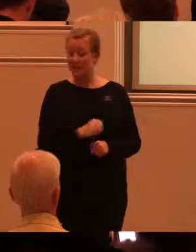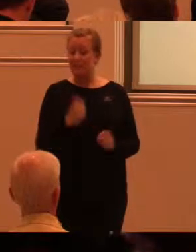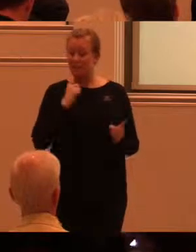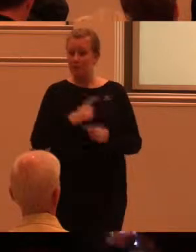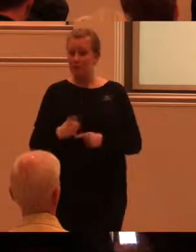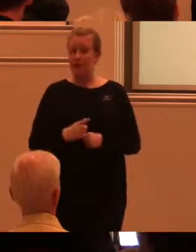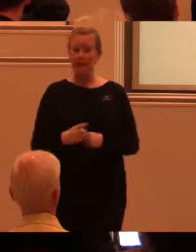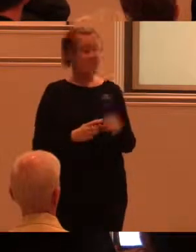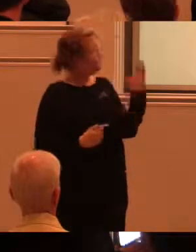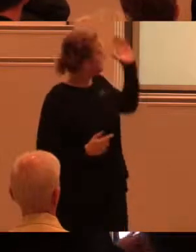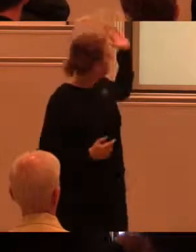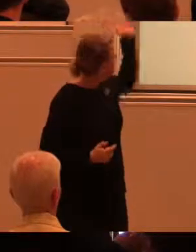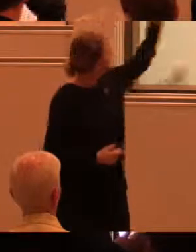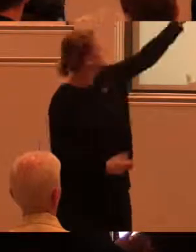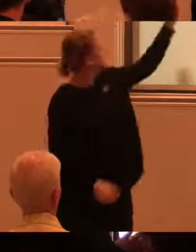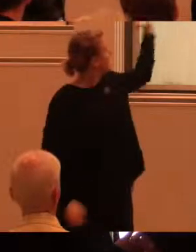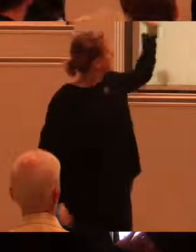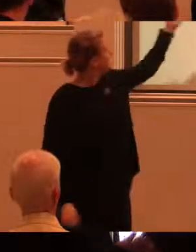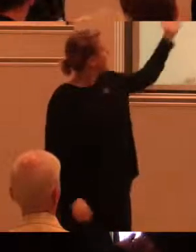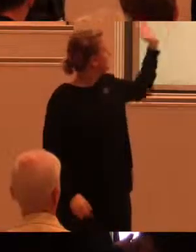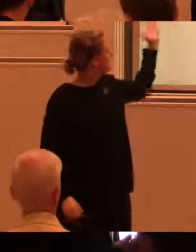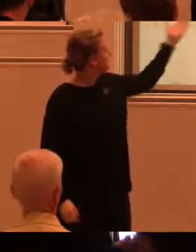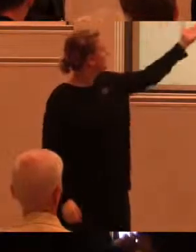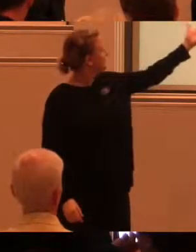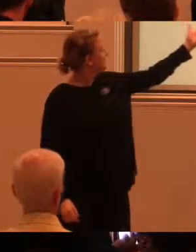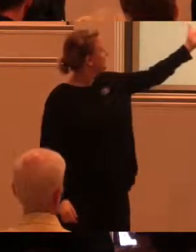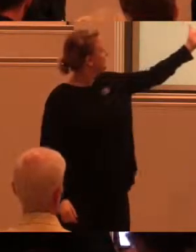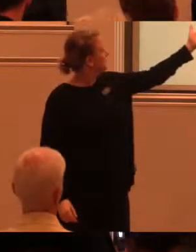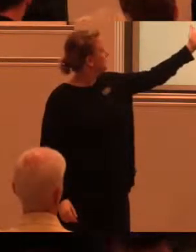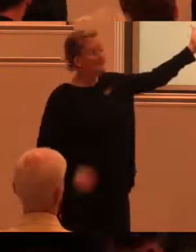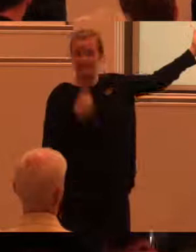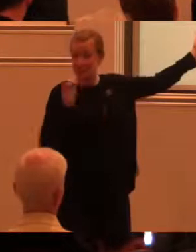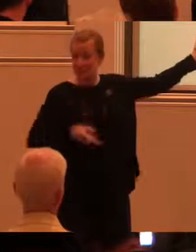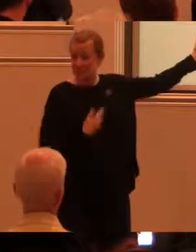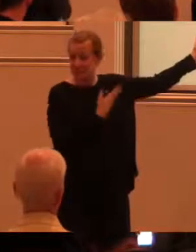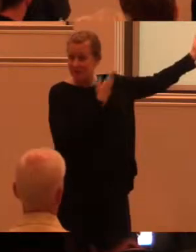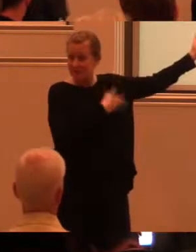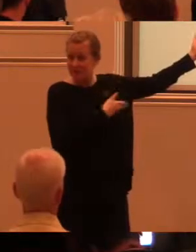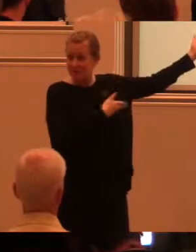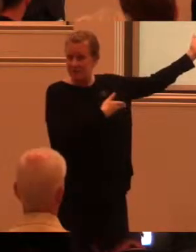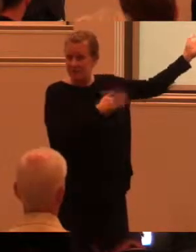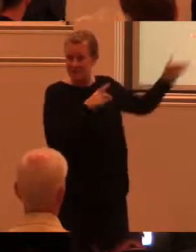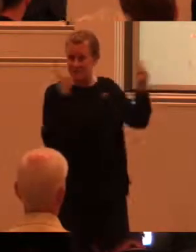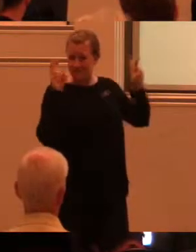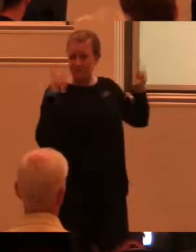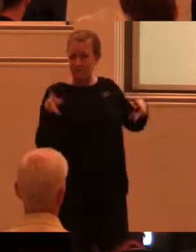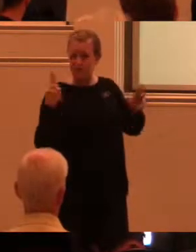klart behov för 40 procent. Men det är bekvämt för alla, alla vinner på det. Det här kommer faktiskt ifrån